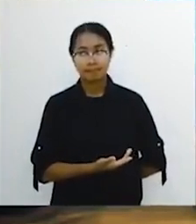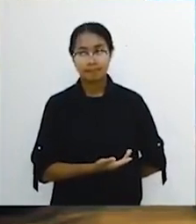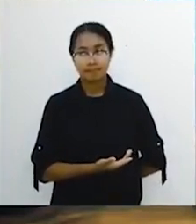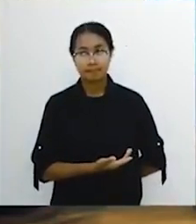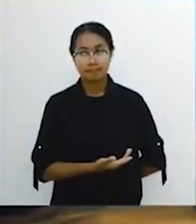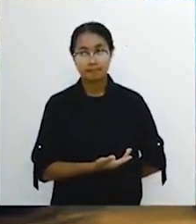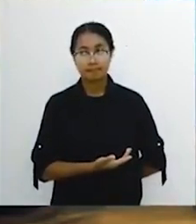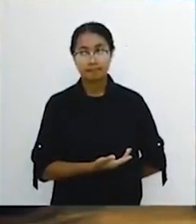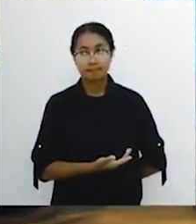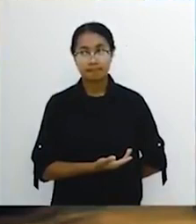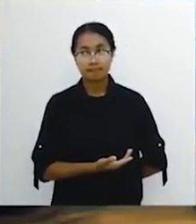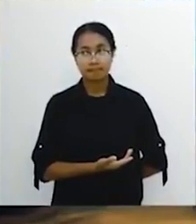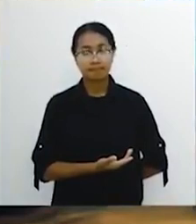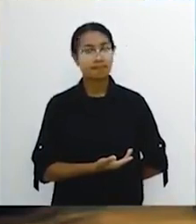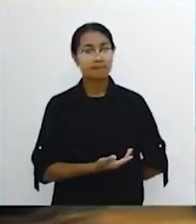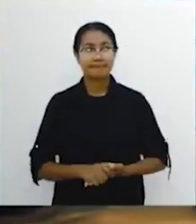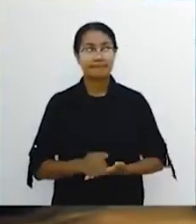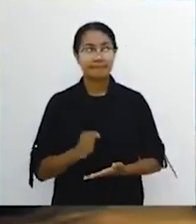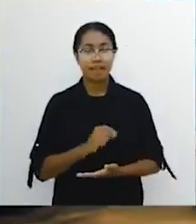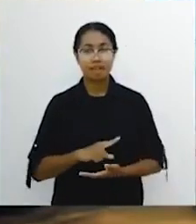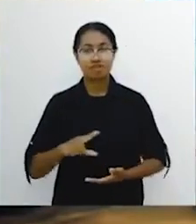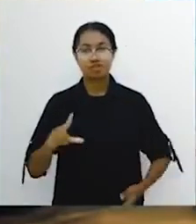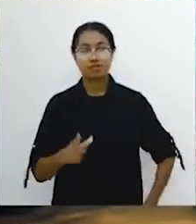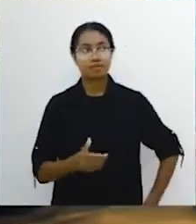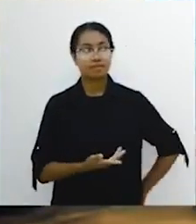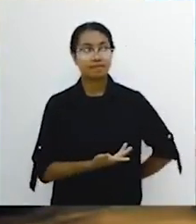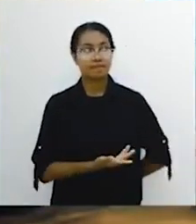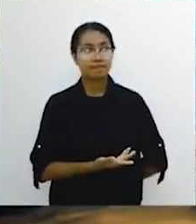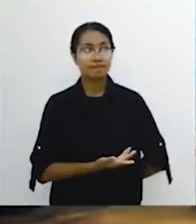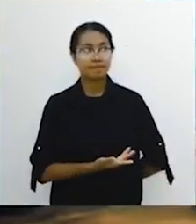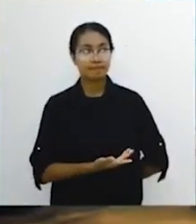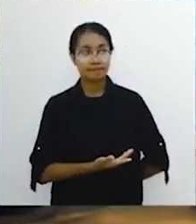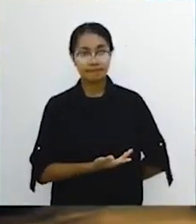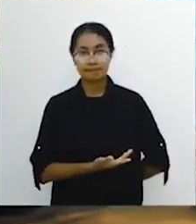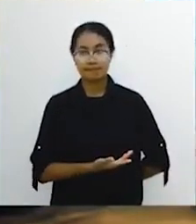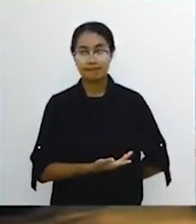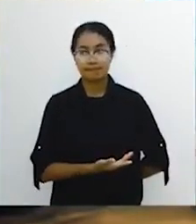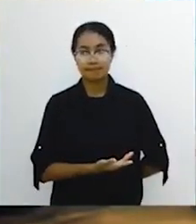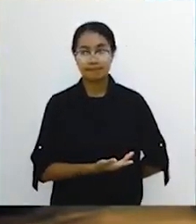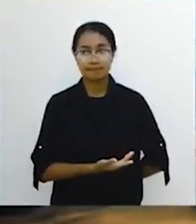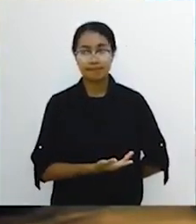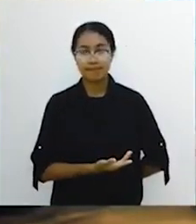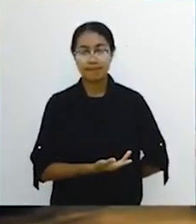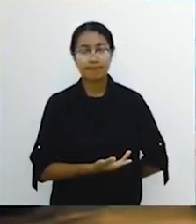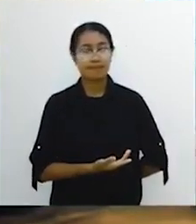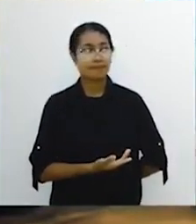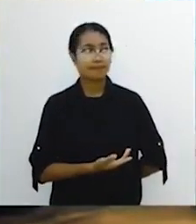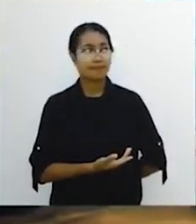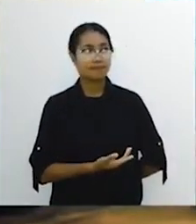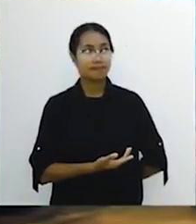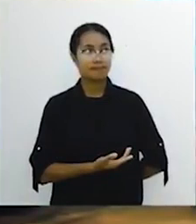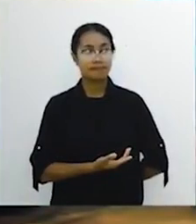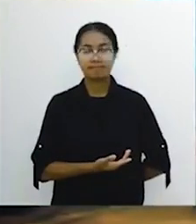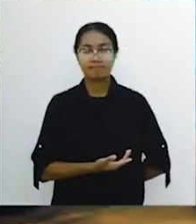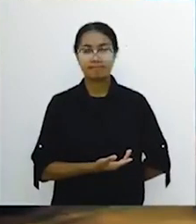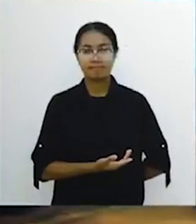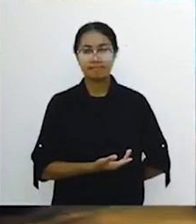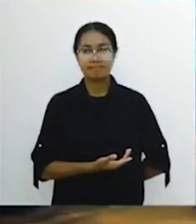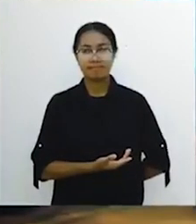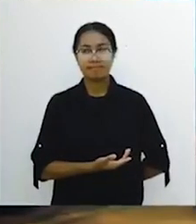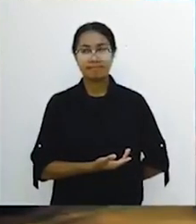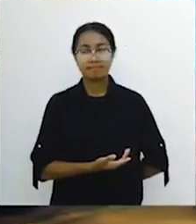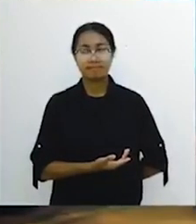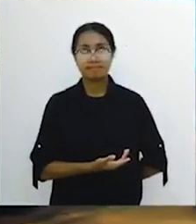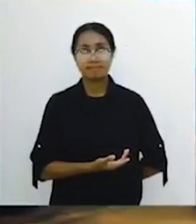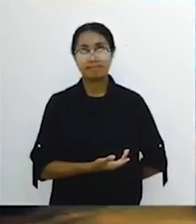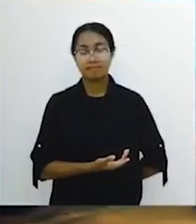jelas bukan kesembuhan ilahi. Dalam kitab suci tidak pernah ada orang setelah mengalami kesembuhan ilahi lalu kambuh lagi penyakitnya. Bahkan